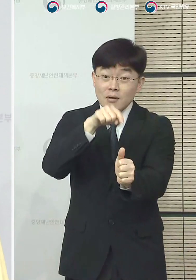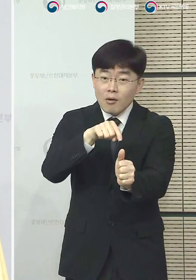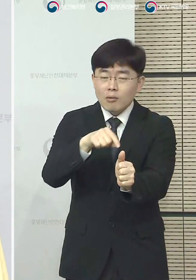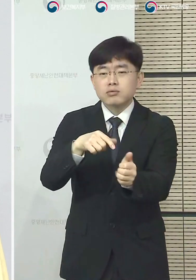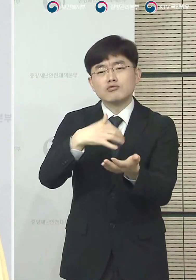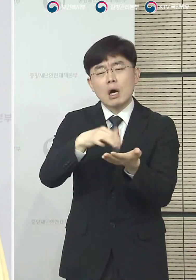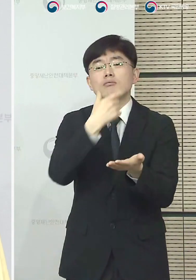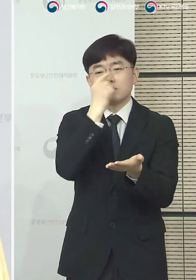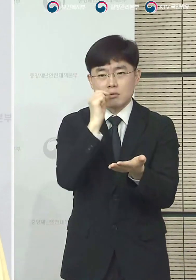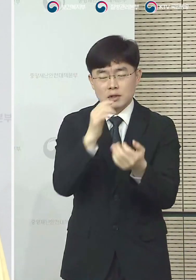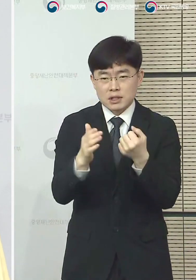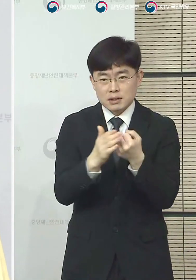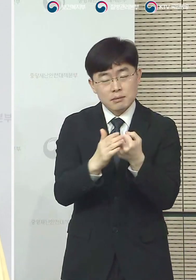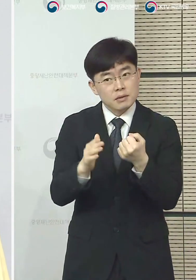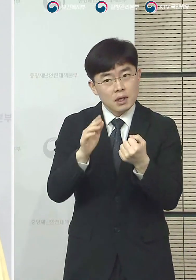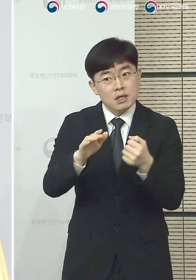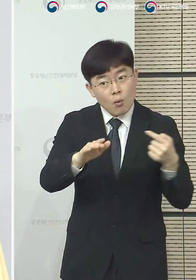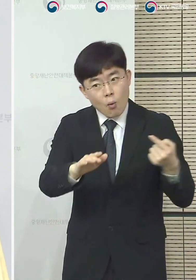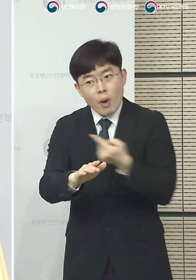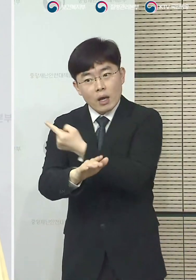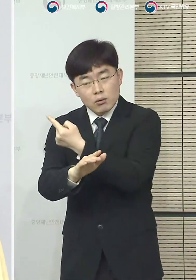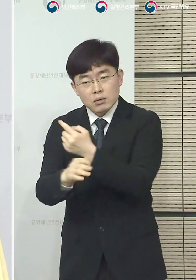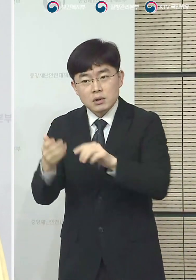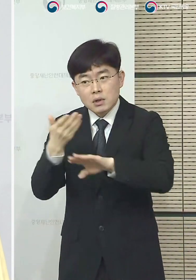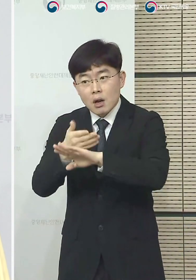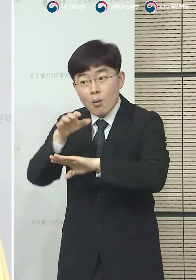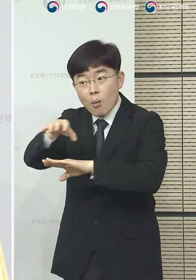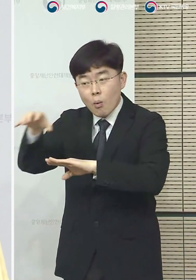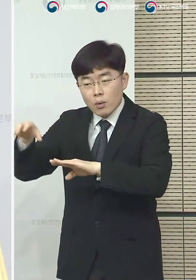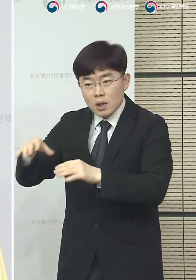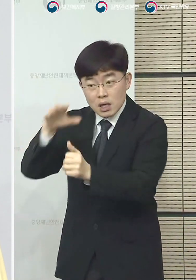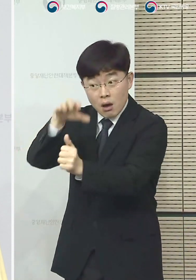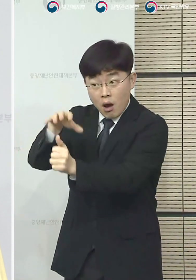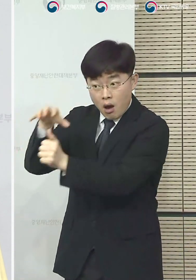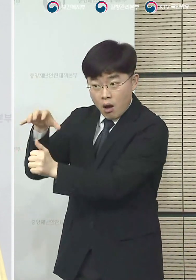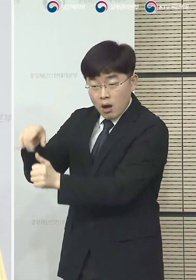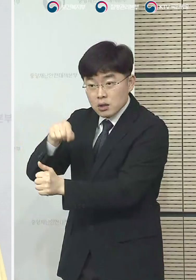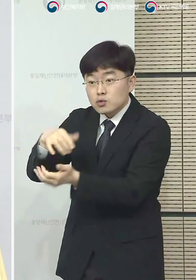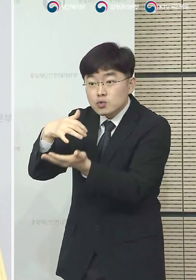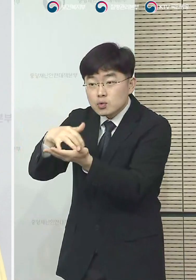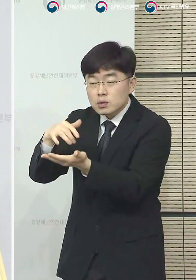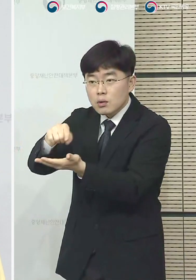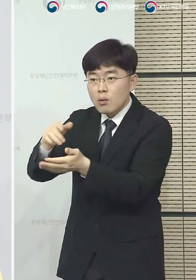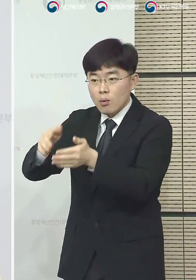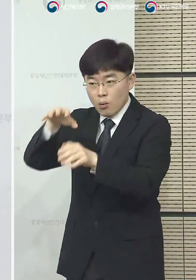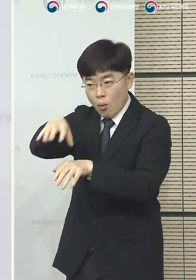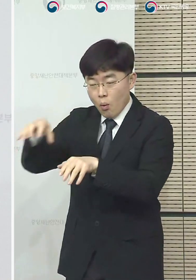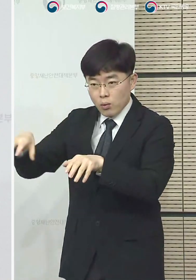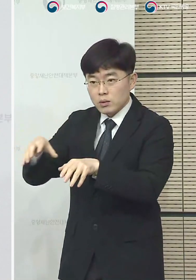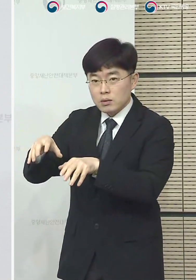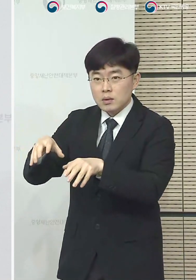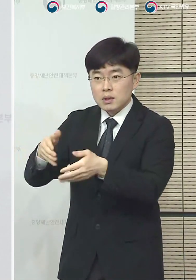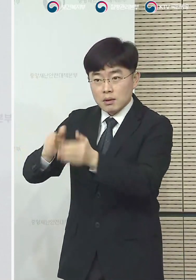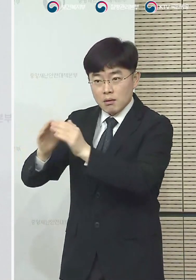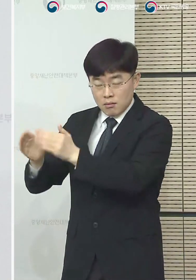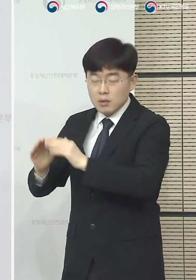추가로 격리시설을 유지를 해야 될 필요성도 있습니다. 지금 현재 저희가 한 50명 정도는 여기서